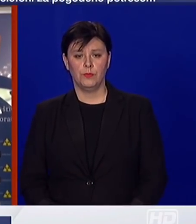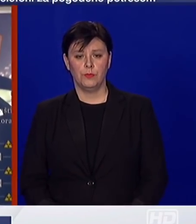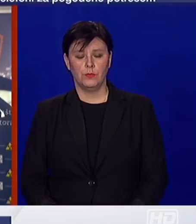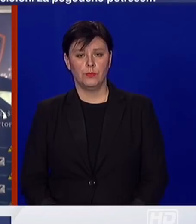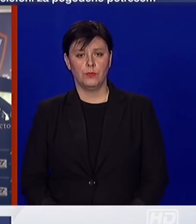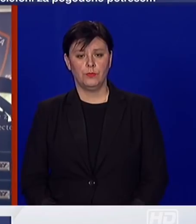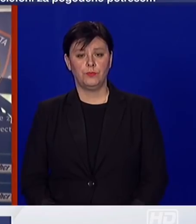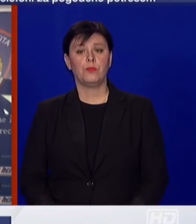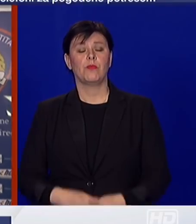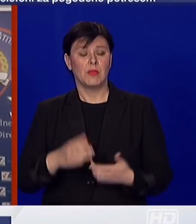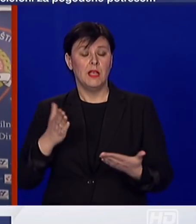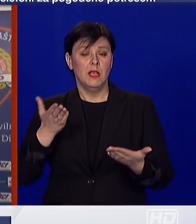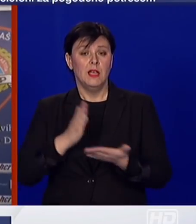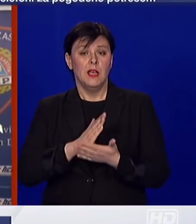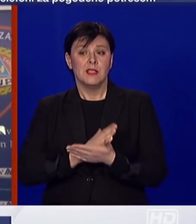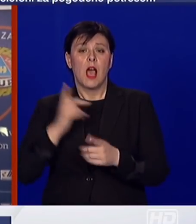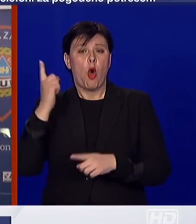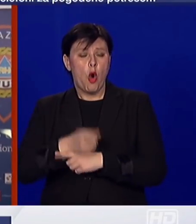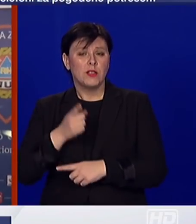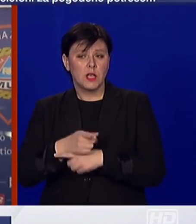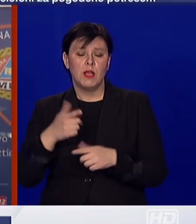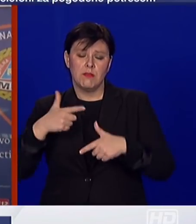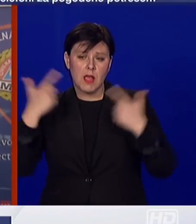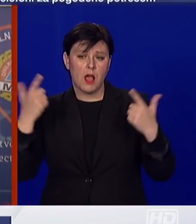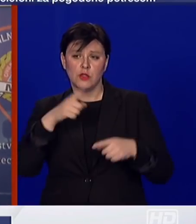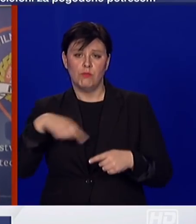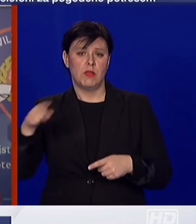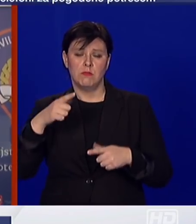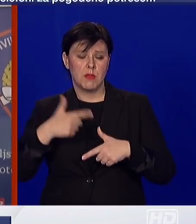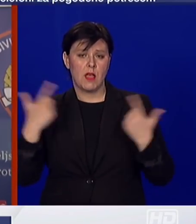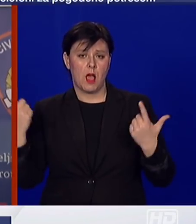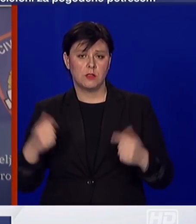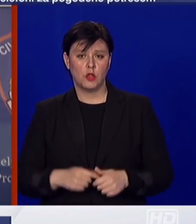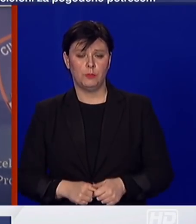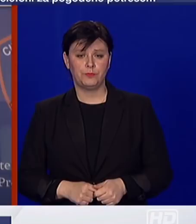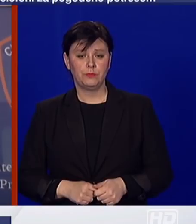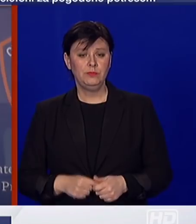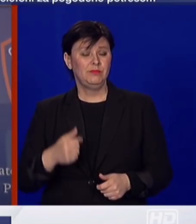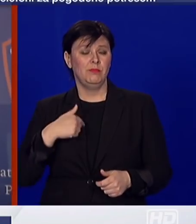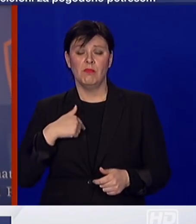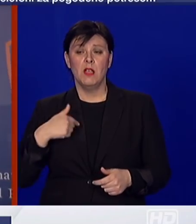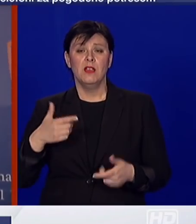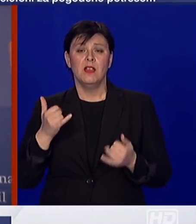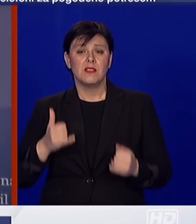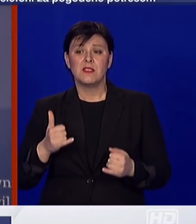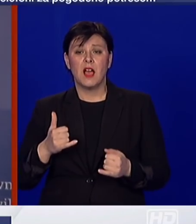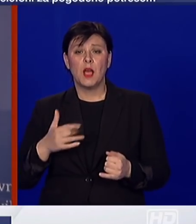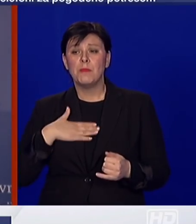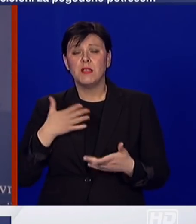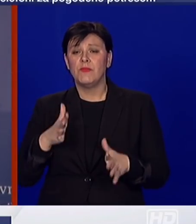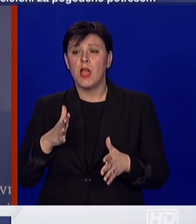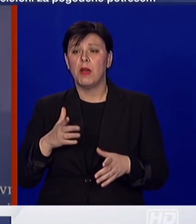Zakonske odredbe su jasne. Mi nemamo nikakvu želju